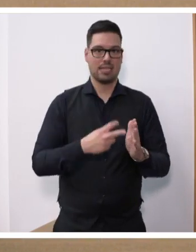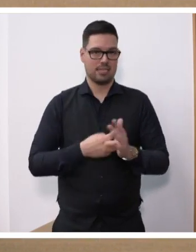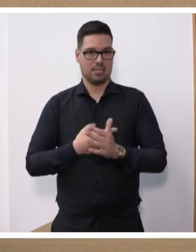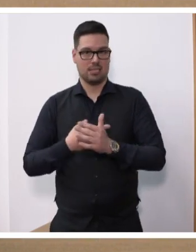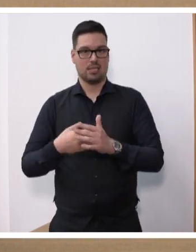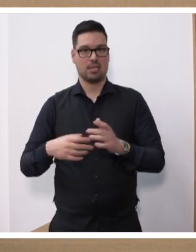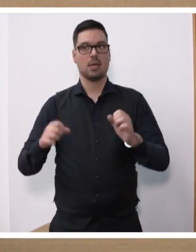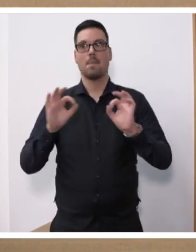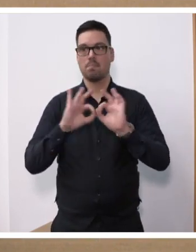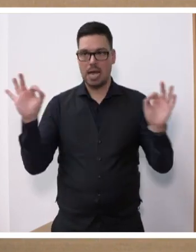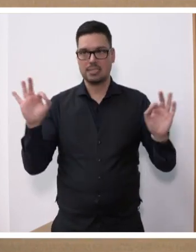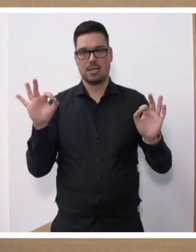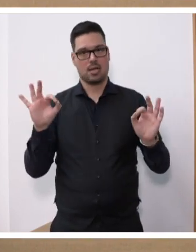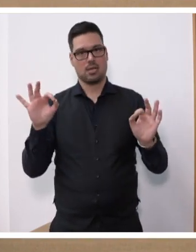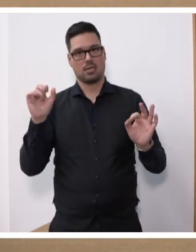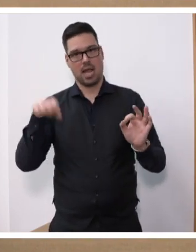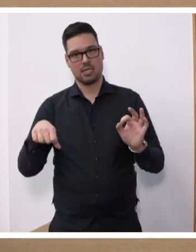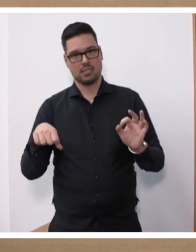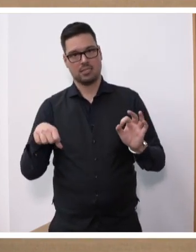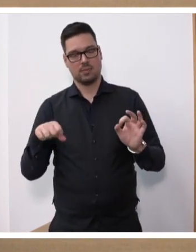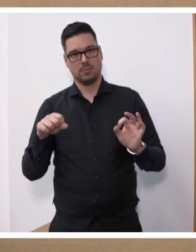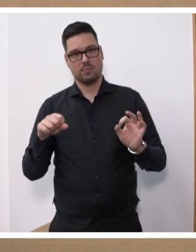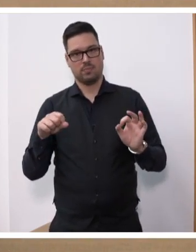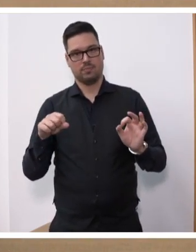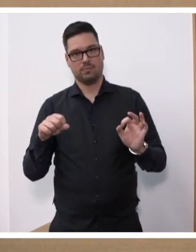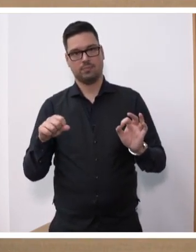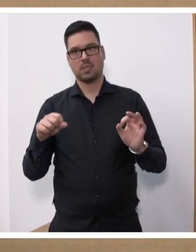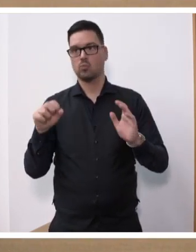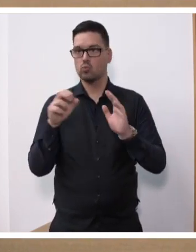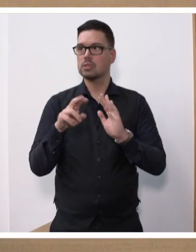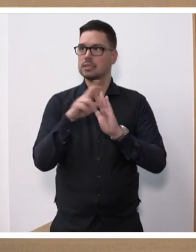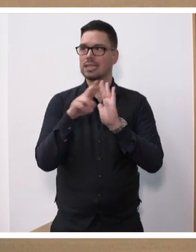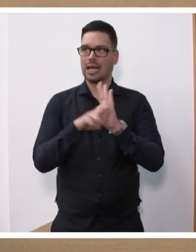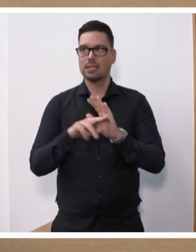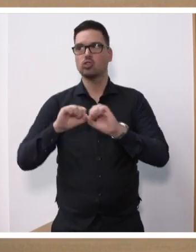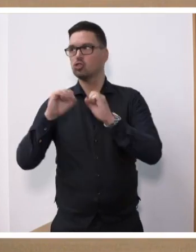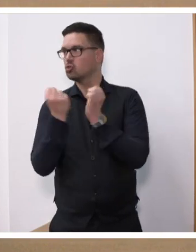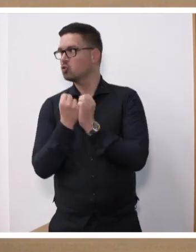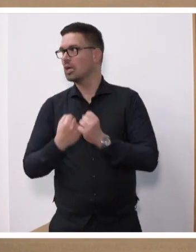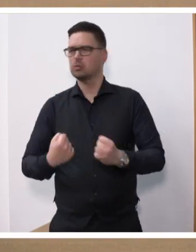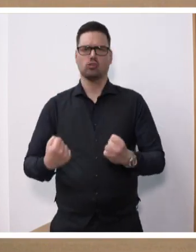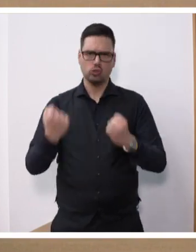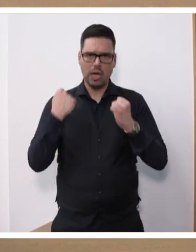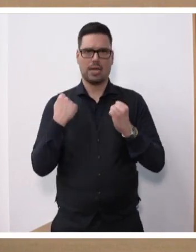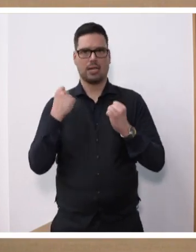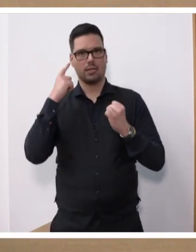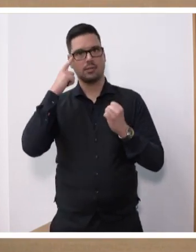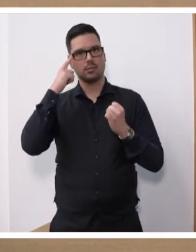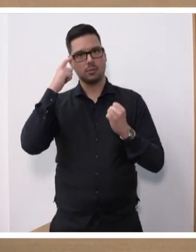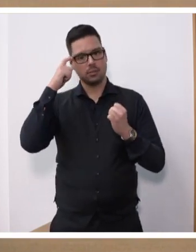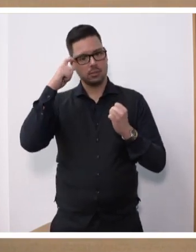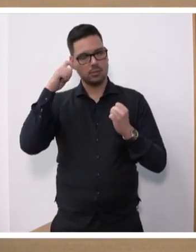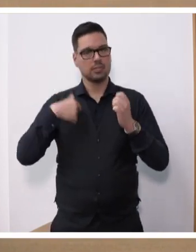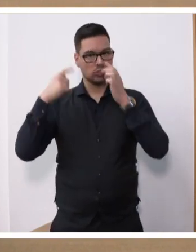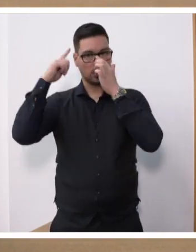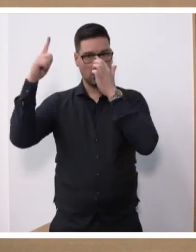Prävention besser und mehr machen müssen, ist, dass wir uns als Rechtsstaat stärker und eindeutiger positionieren. Ich bin der festen